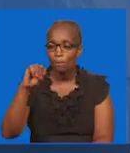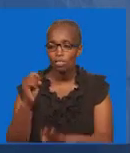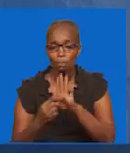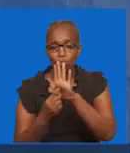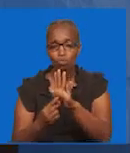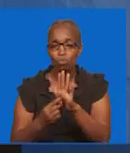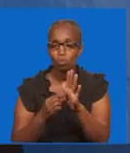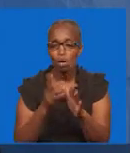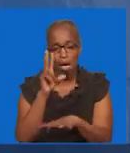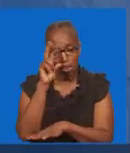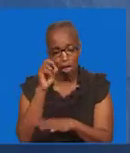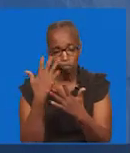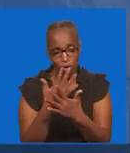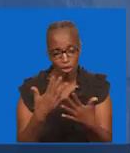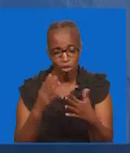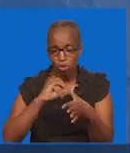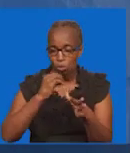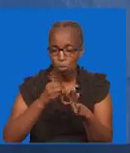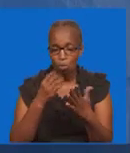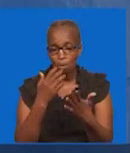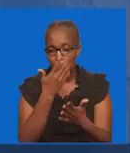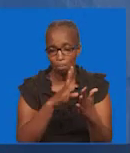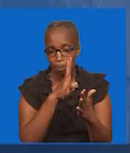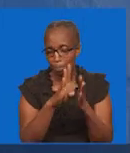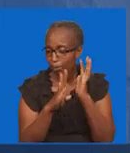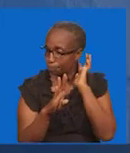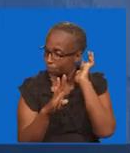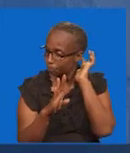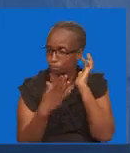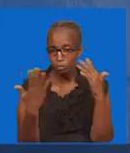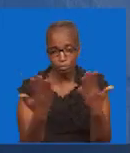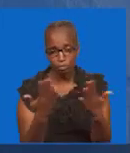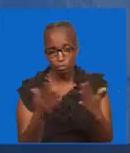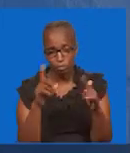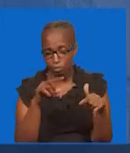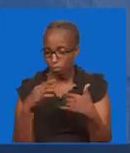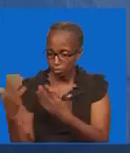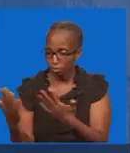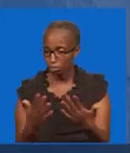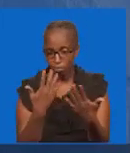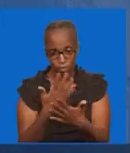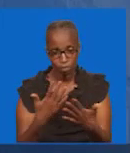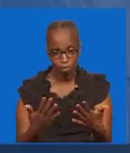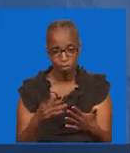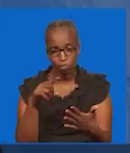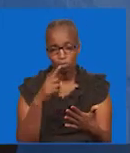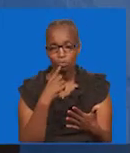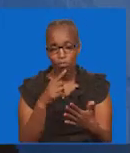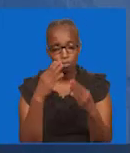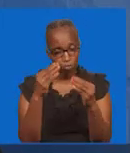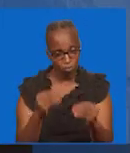mambaya Hama wakati Yambapo Hata Uneletewa Mambo Ukaweza Kuself Kama Familia